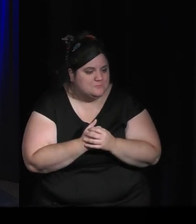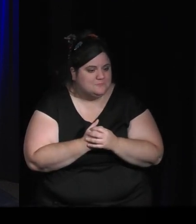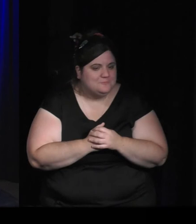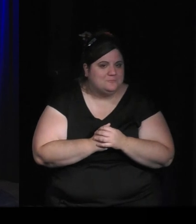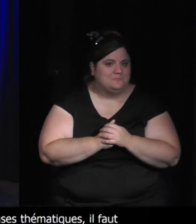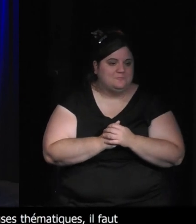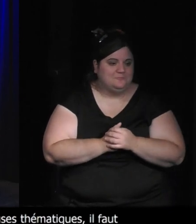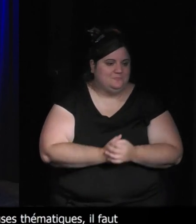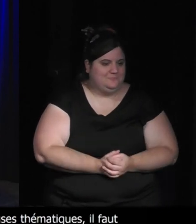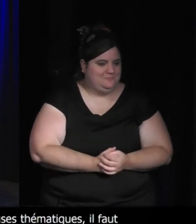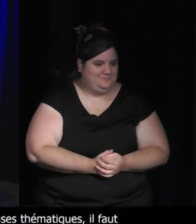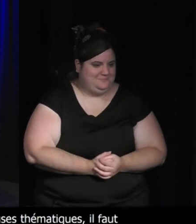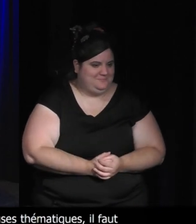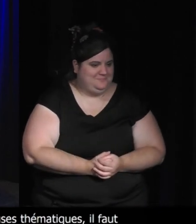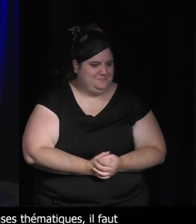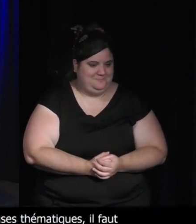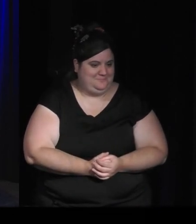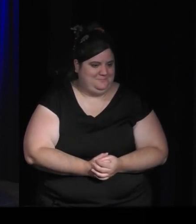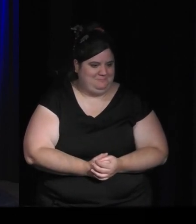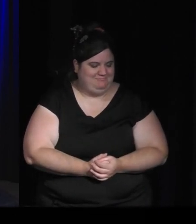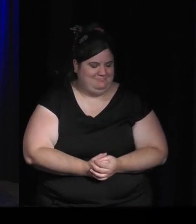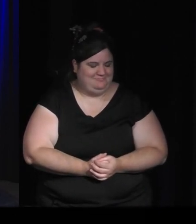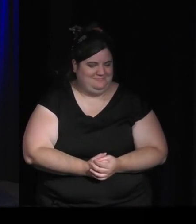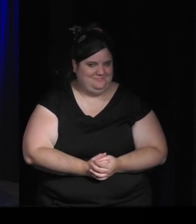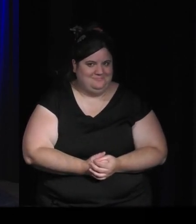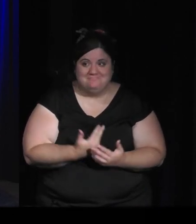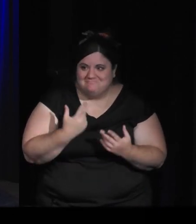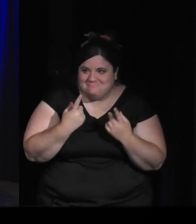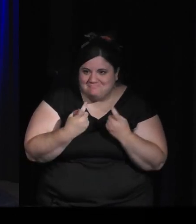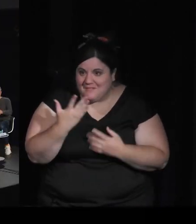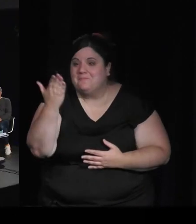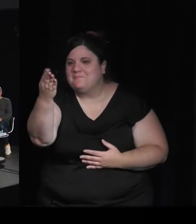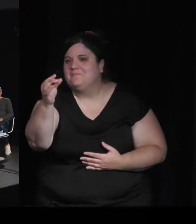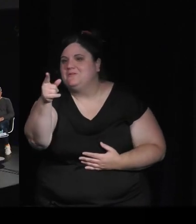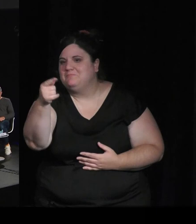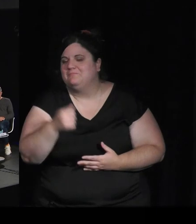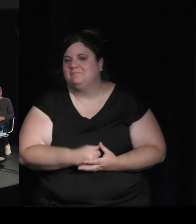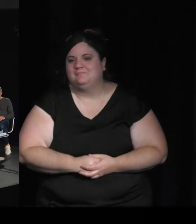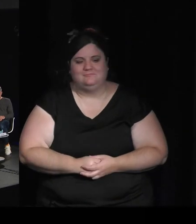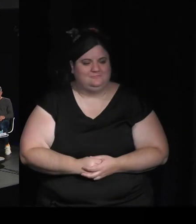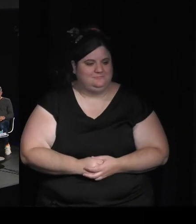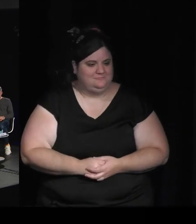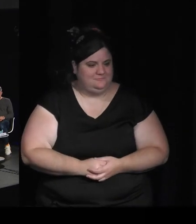question ou deux ? Peut-être une... Oui, une question là-haut.